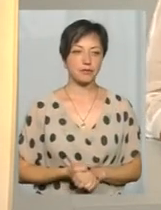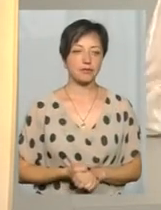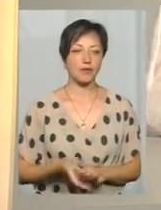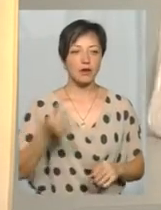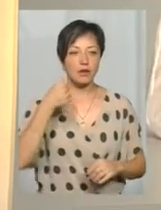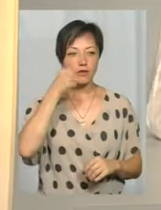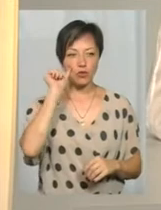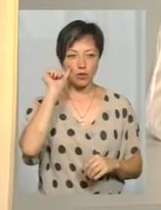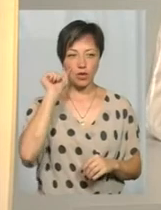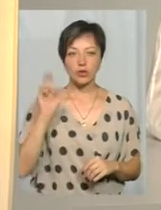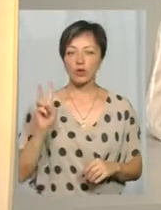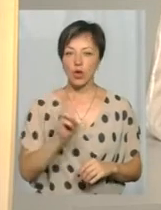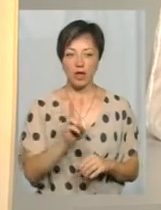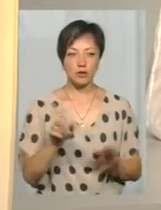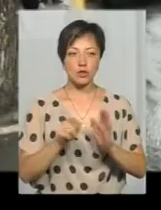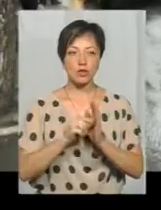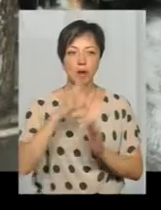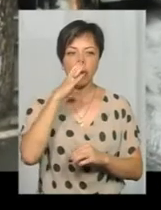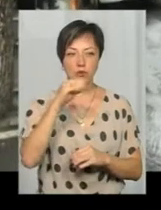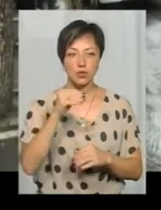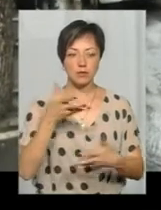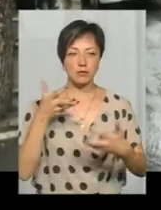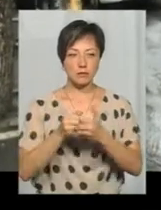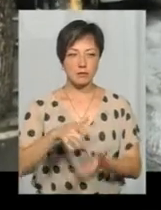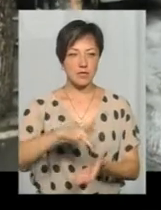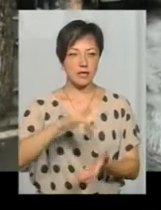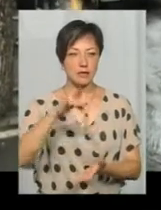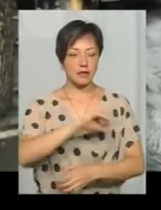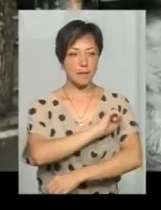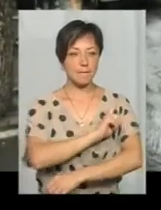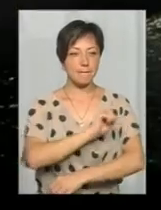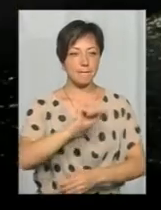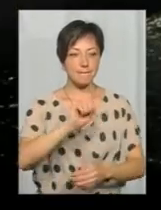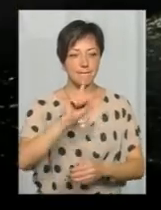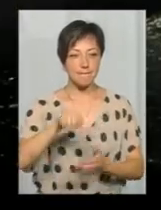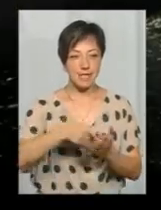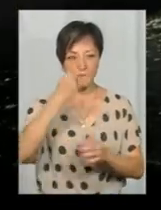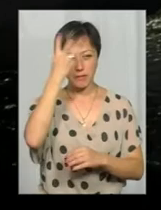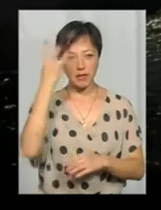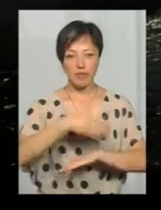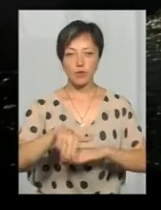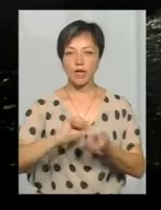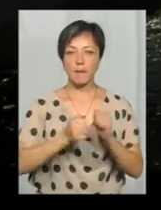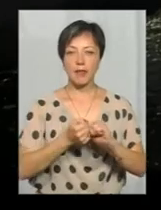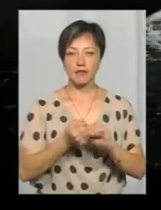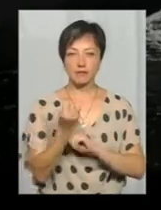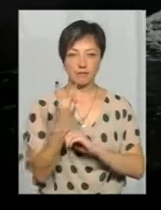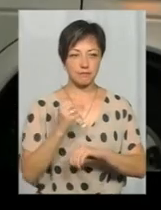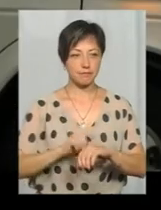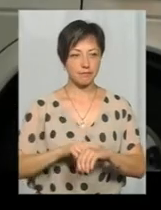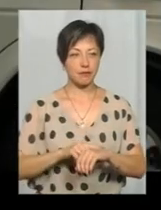Учора тролейбус та маршрутка зіткнулись у середмісті Хмельницького. Аварія сталася на вулиці Кам'янецькій, опівдні.